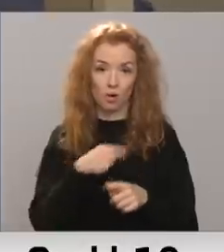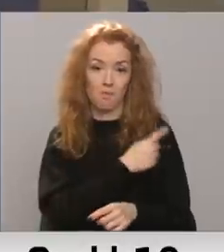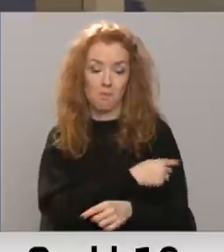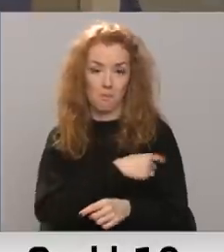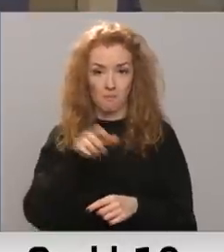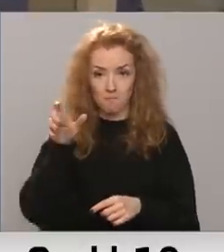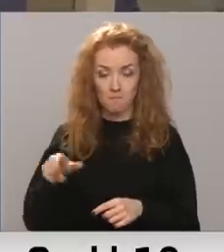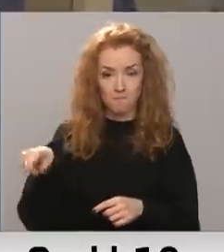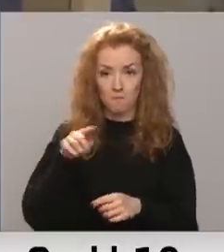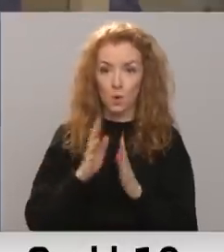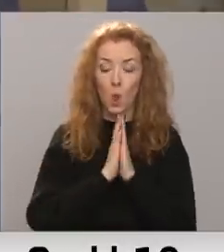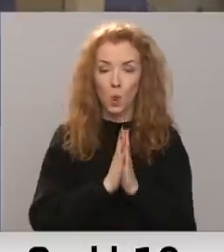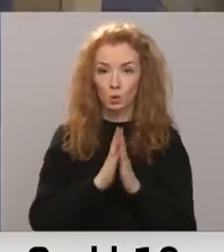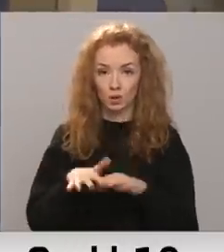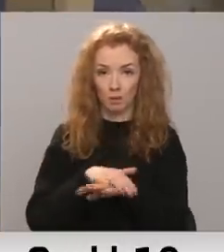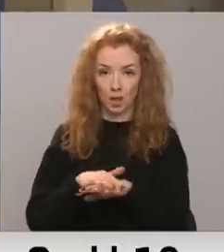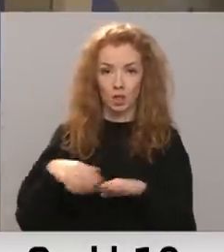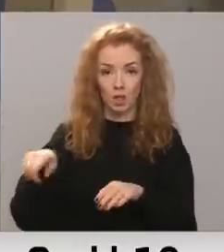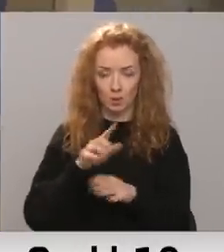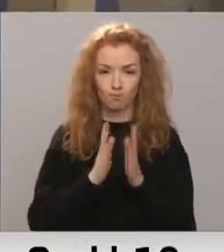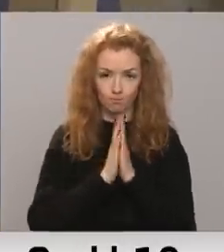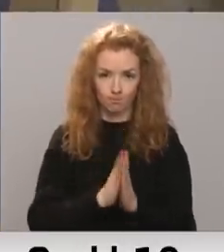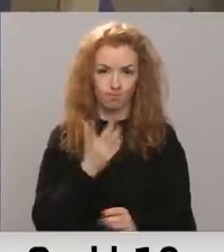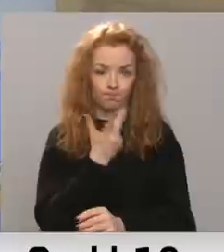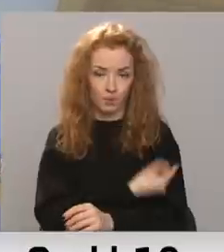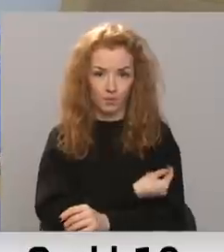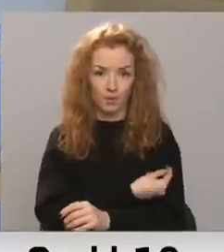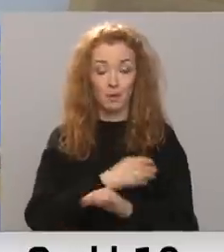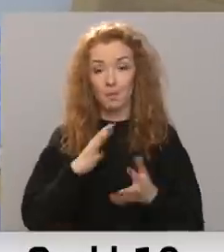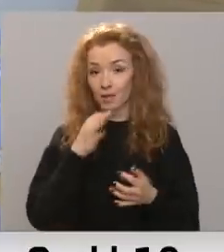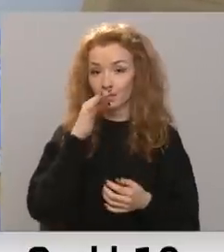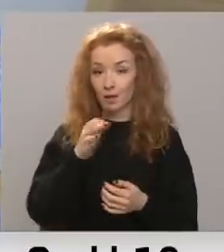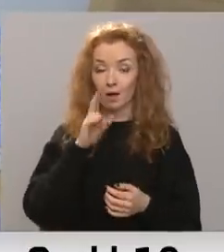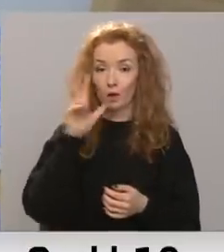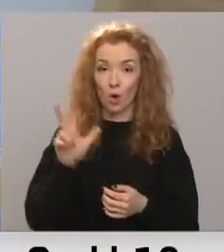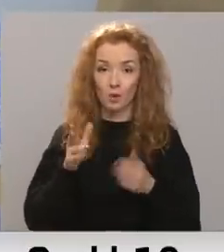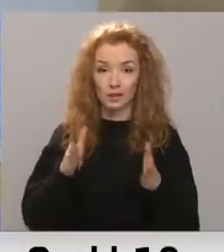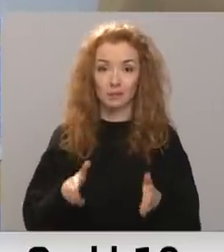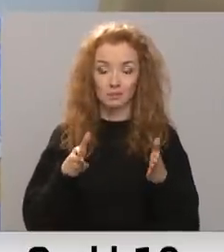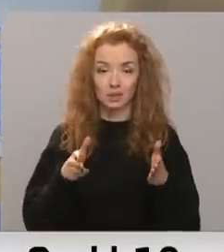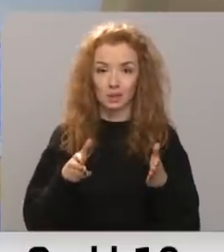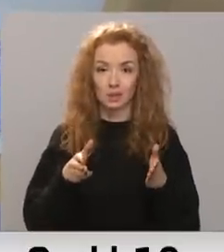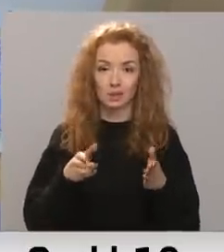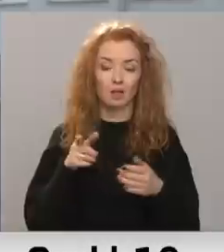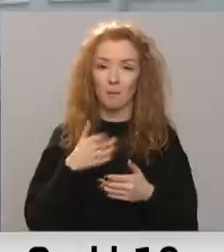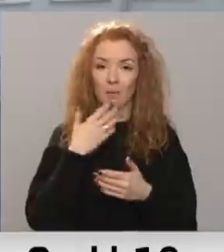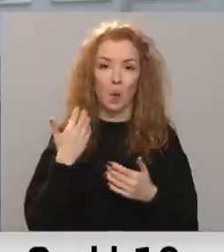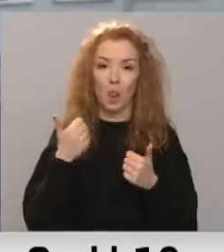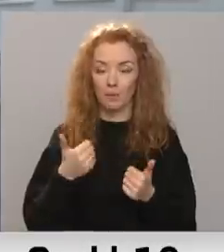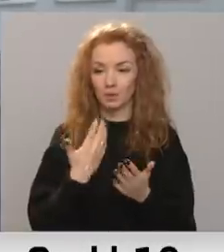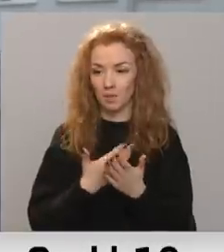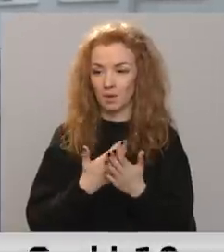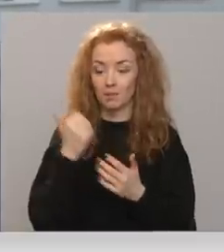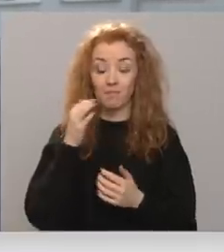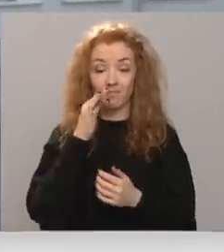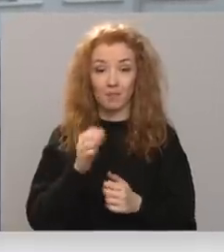personāls lūdz sabiedrību vakcinēties. Ar nožēlu gan piebilstot, Daugavpils slimnīca tam nav izcils piemērs. Daļie kaut